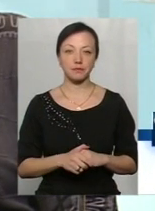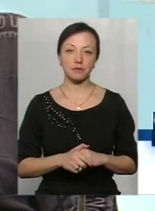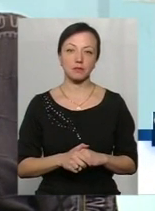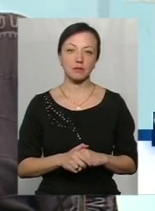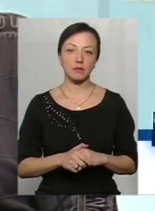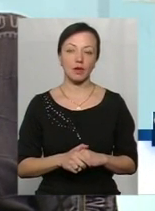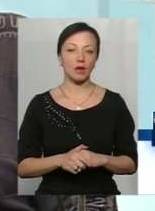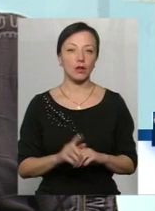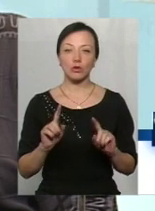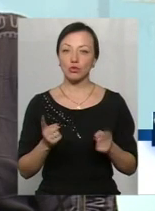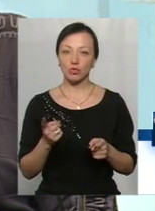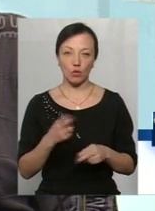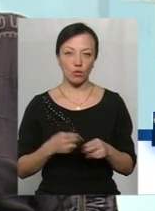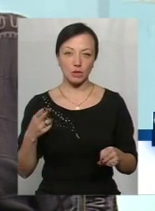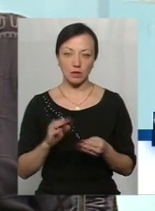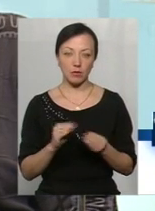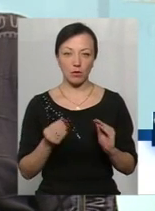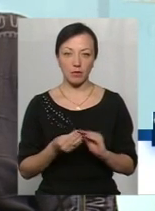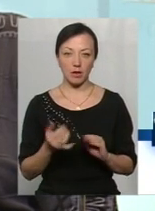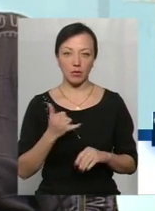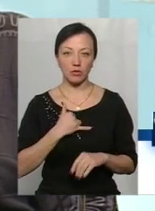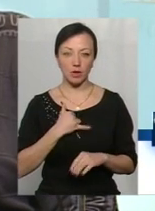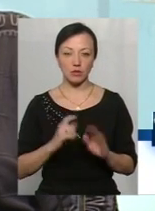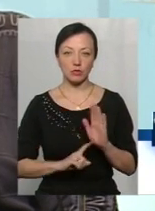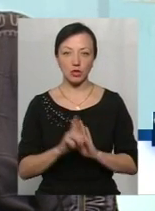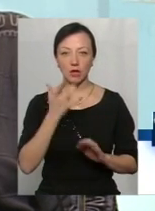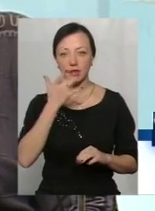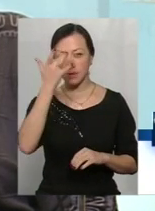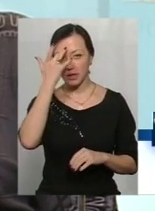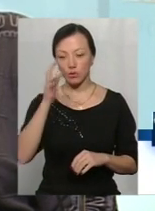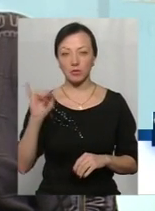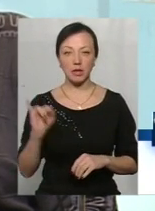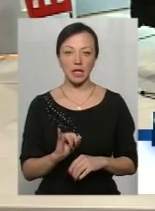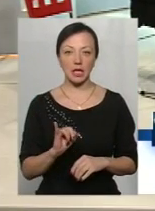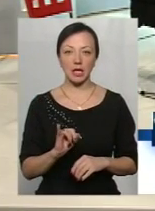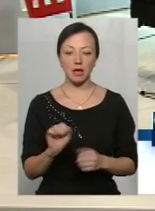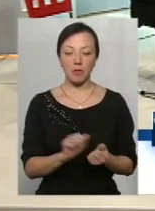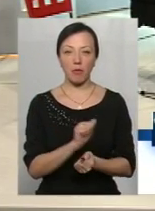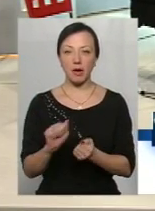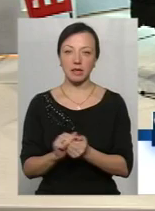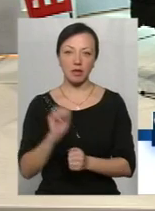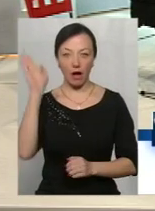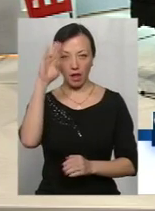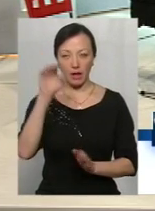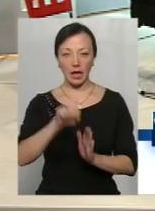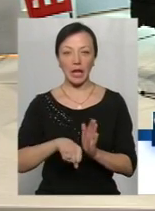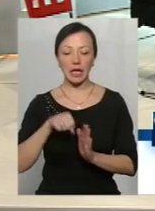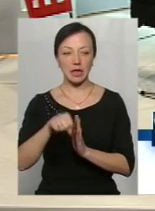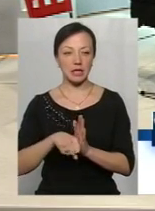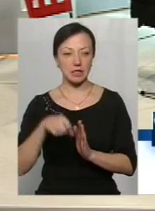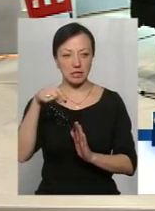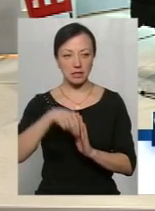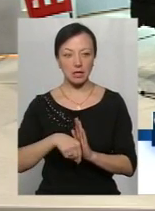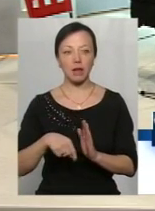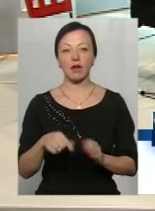Гостро вона розпочалася літом і попересихали криниці. Тому ми в